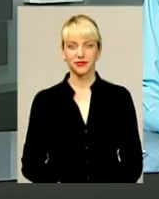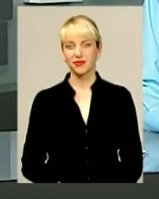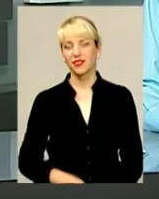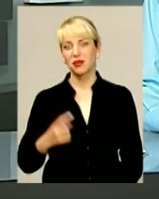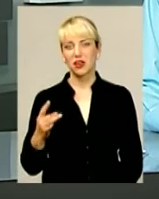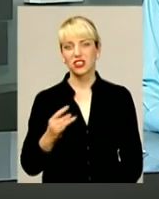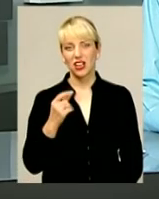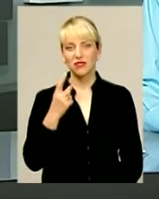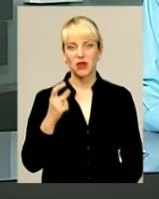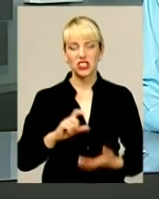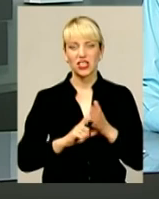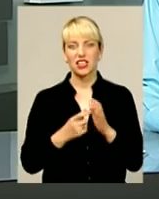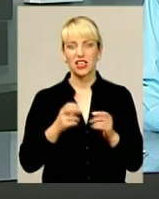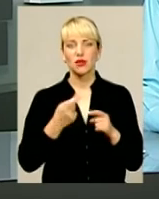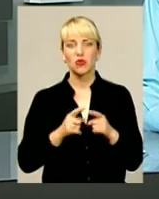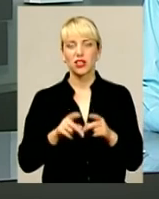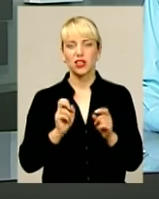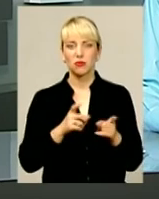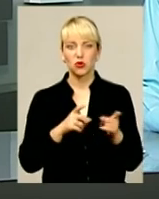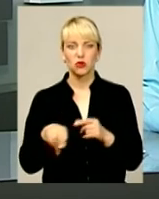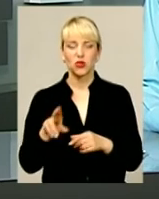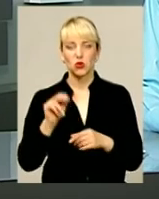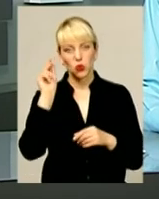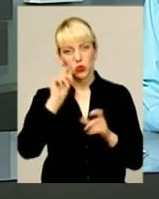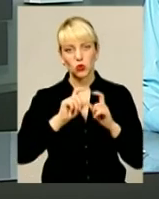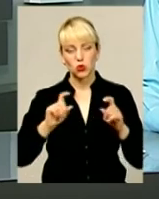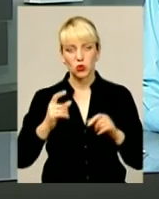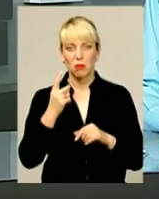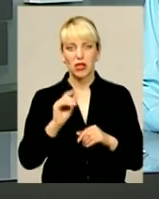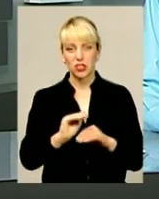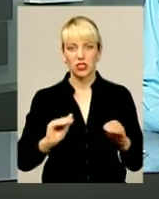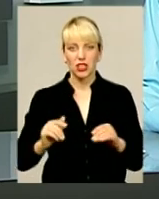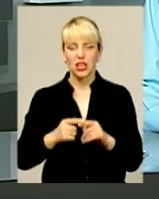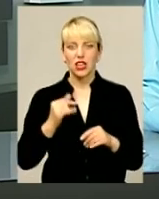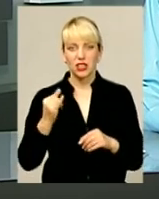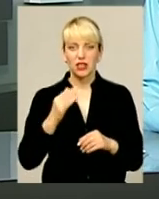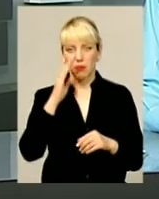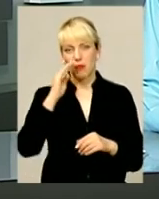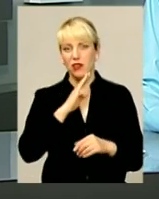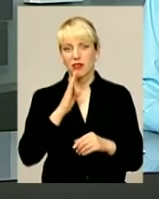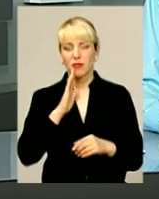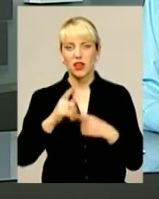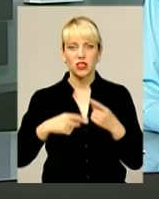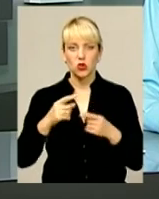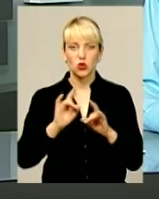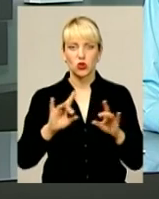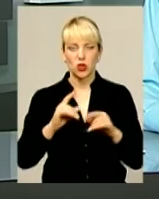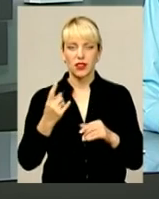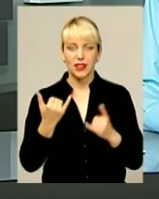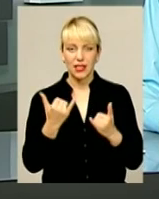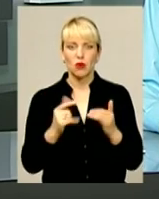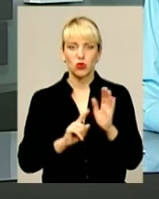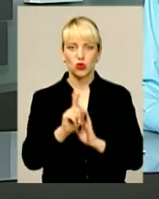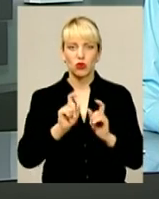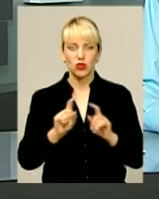Перший раз у перший клас. Про те, як підготуватися до школи першечку та батькам школярика – наш наступний сюжет. Нині початкова школа